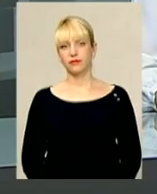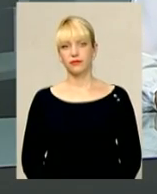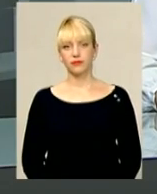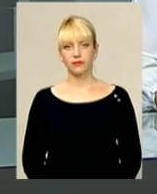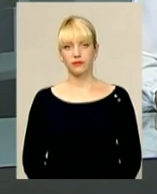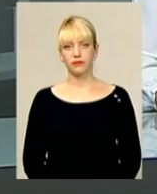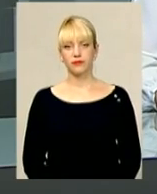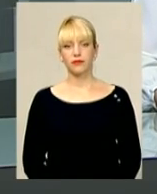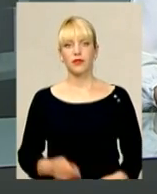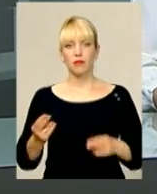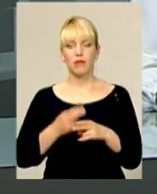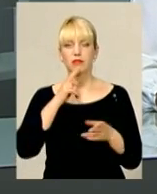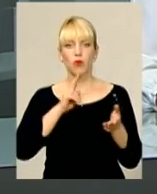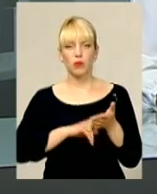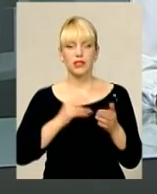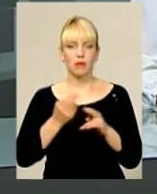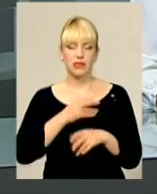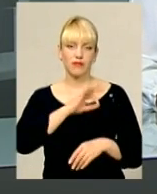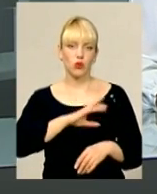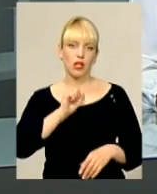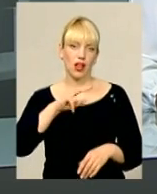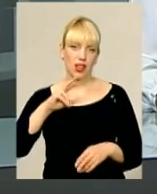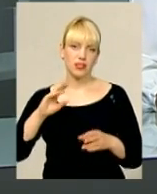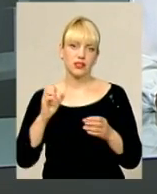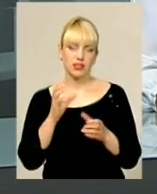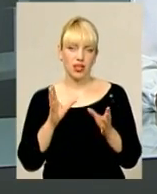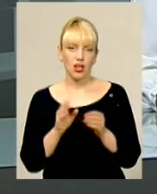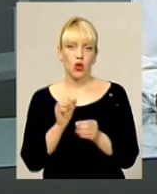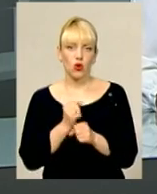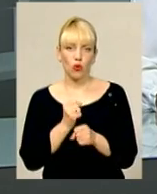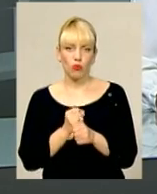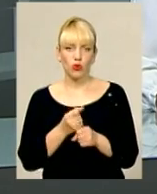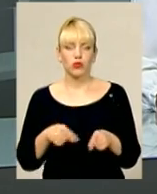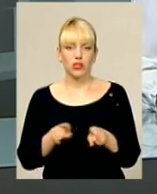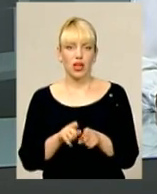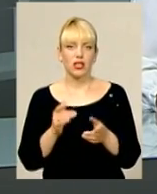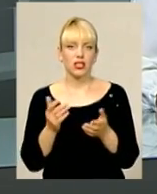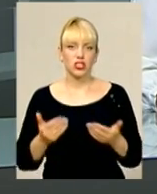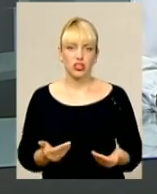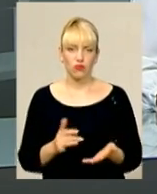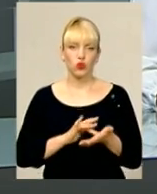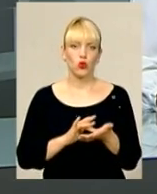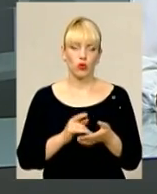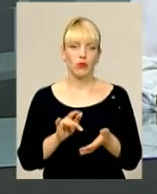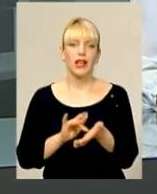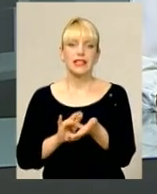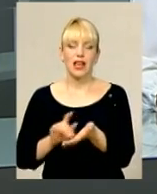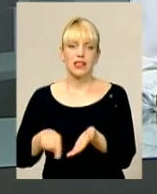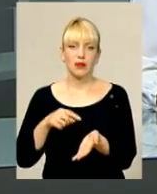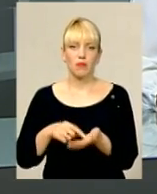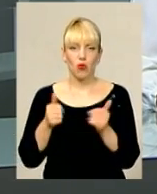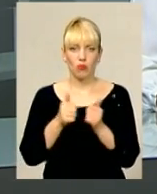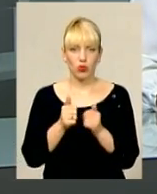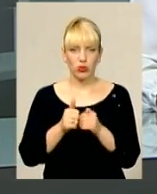Без прописки, без вигод, але з роботою. Так у Хмельницькому живуть роми. Циганське містечко поблизу полігону